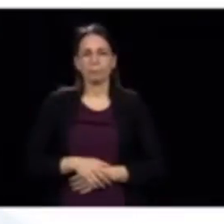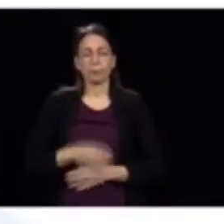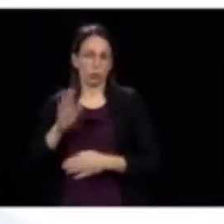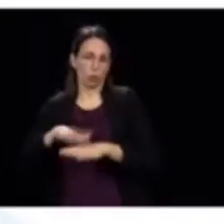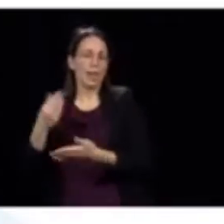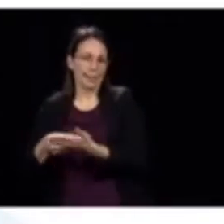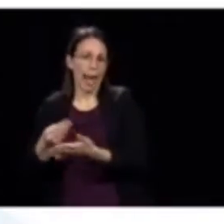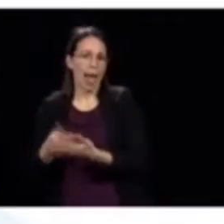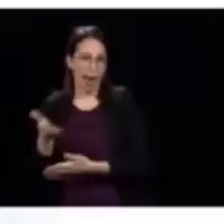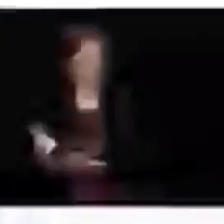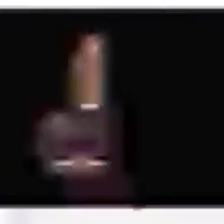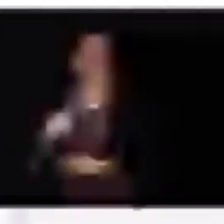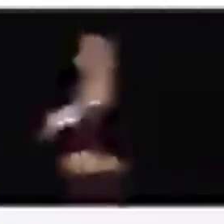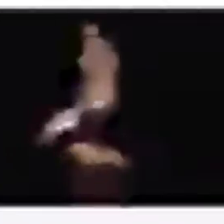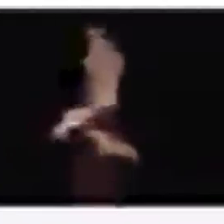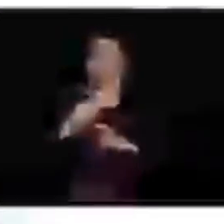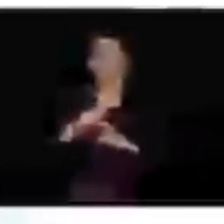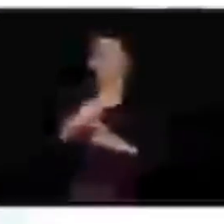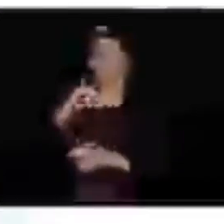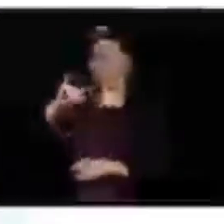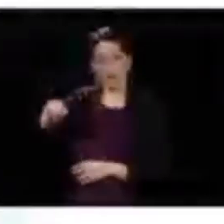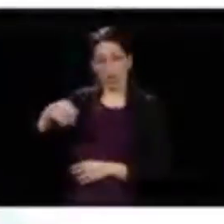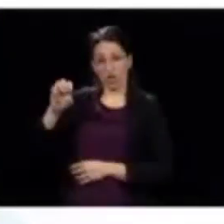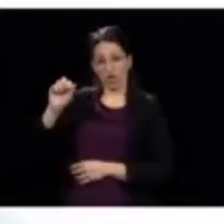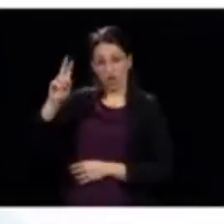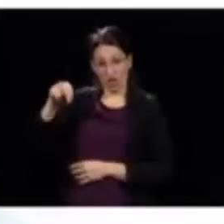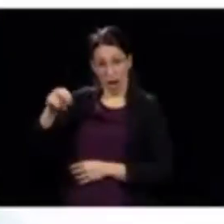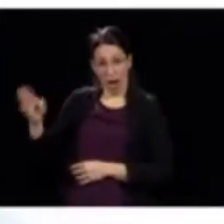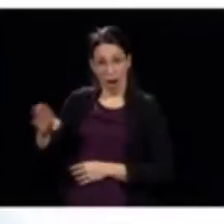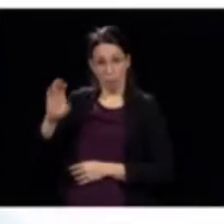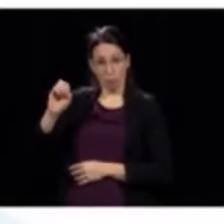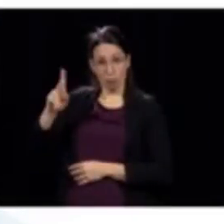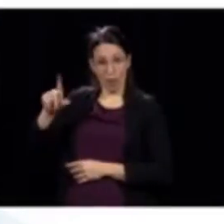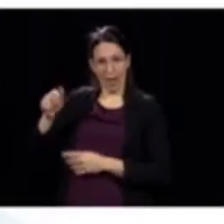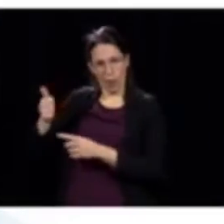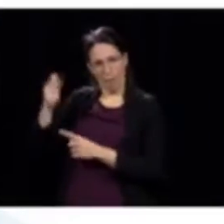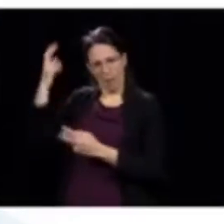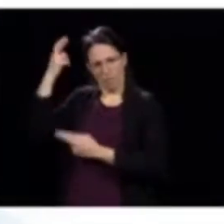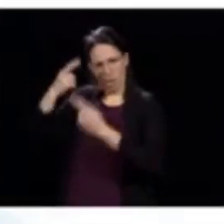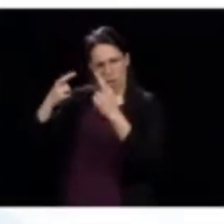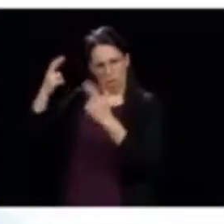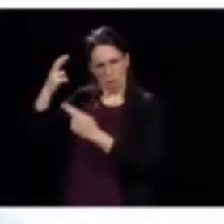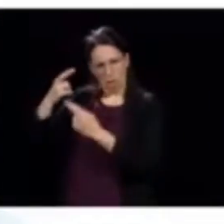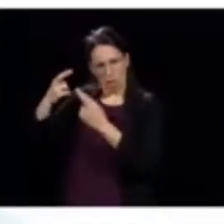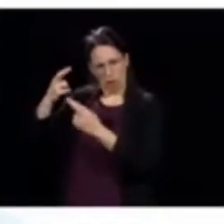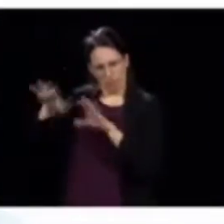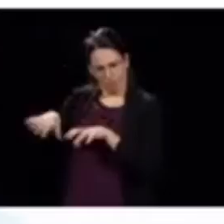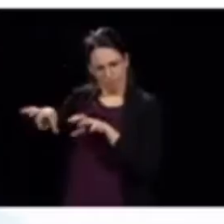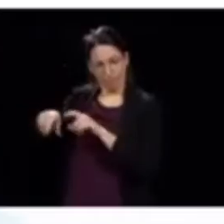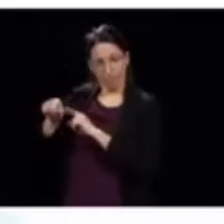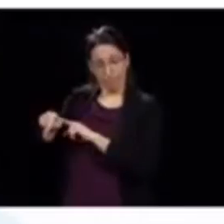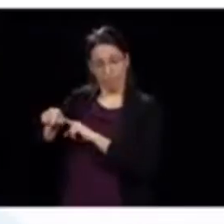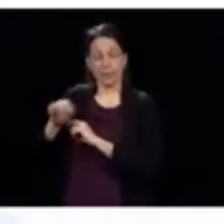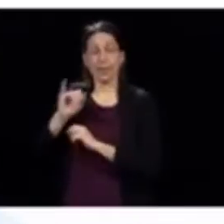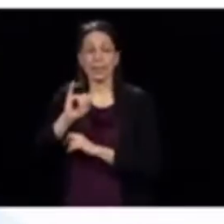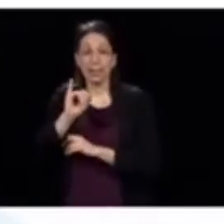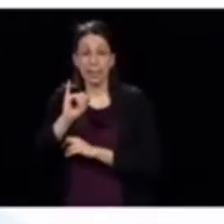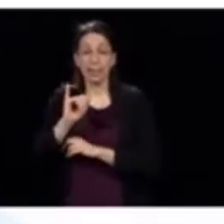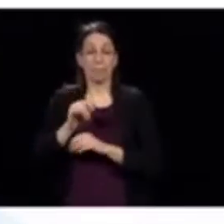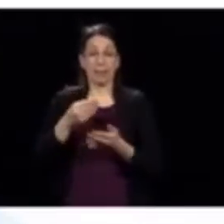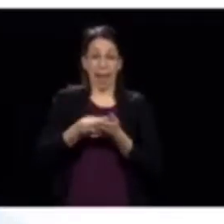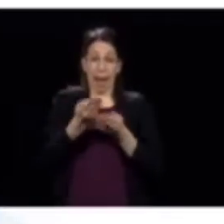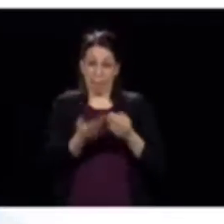regarder ça, mais c'est certain qu'en augmentant le salaire des préposés aux bénéficiaires dans le secteur public, dans les